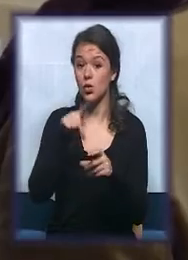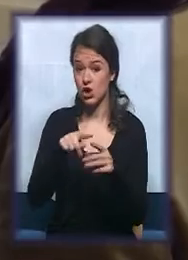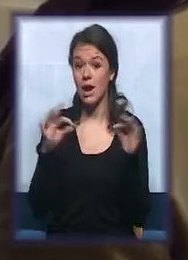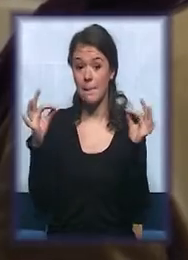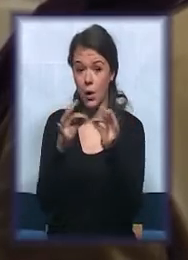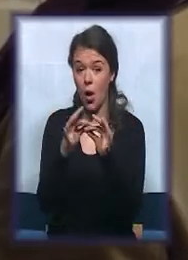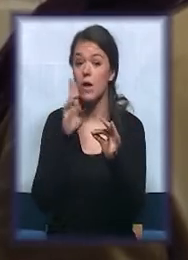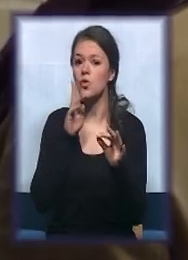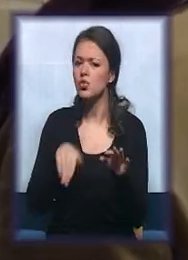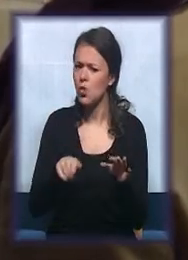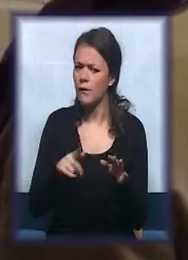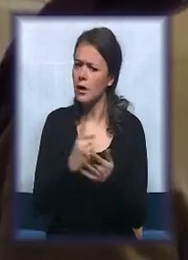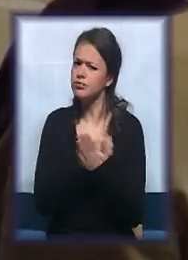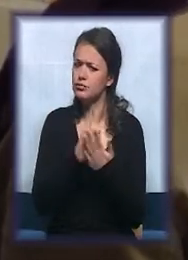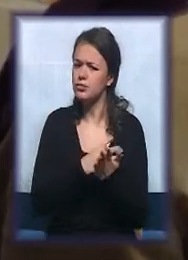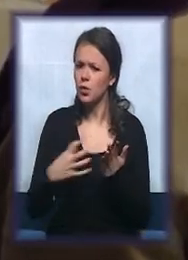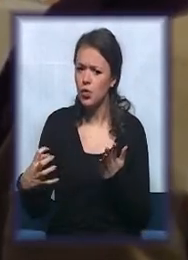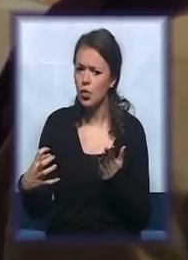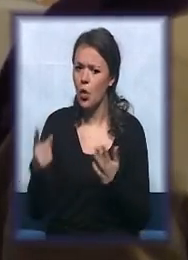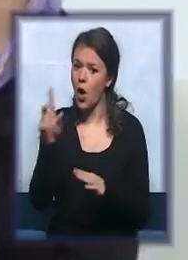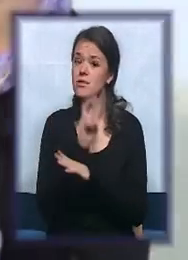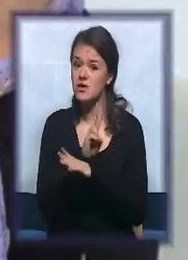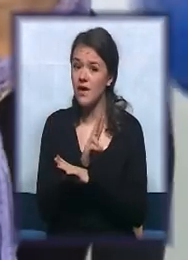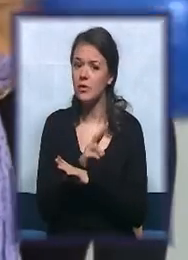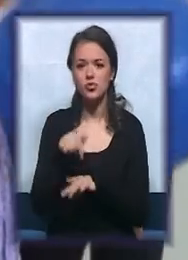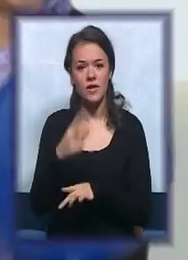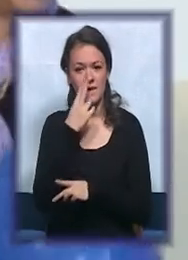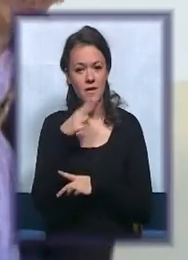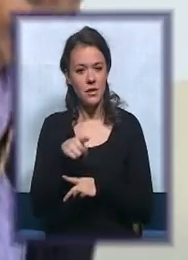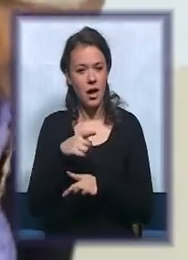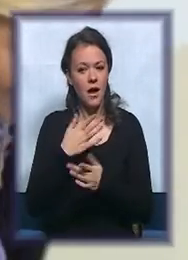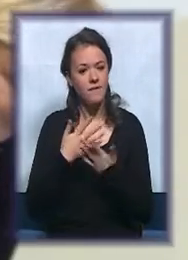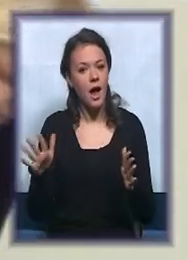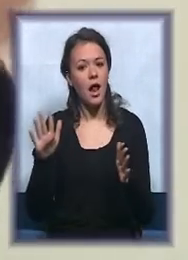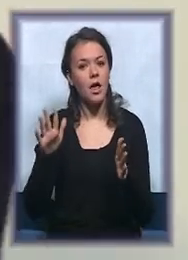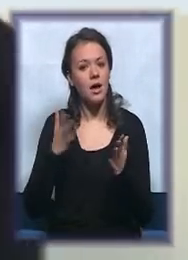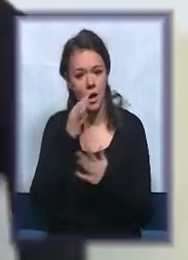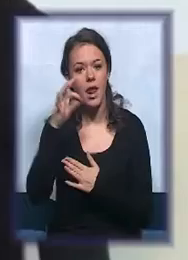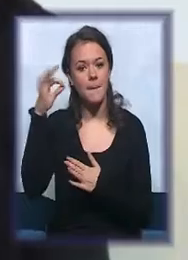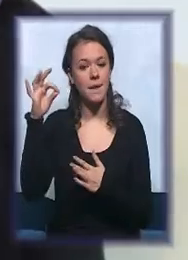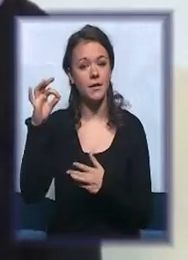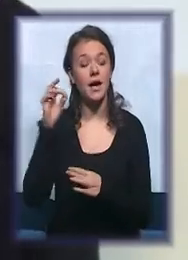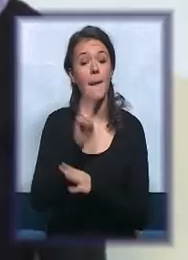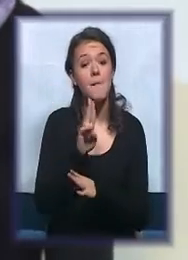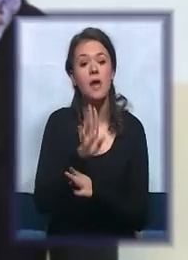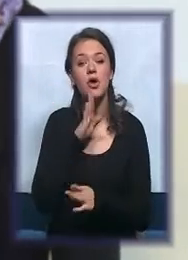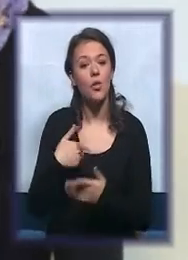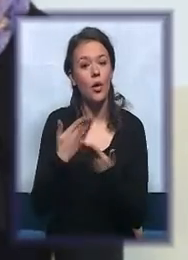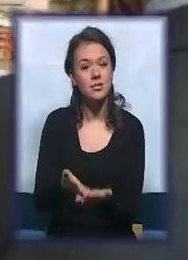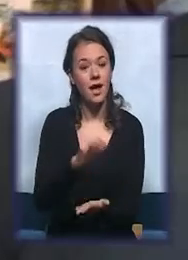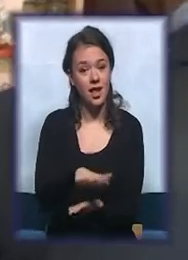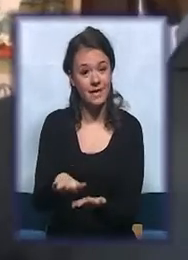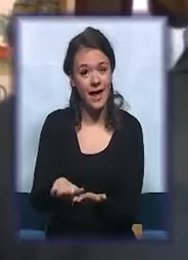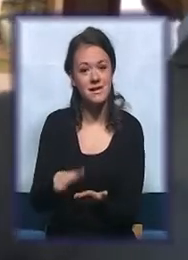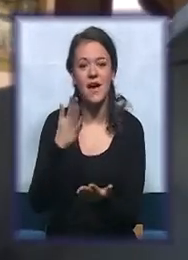već duže vreme, svedoče da se u ovih nekoliko mjeseci vidi veliki pomak. Pažnja koju je pružena deci već je unela novo